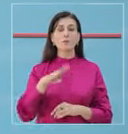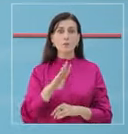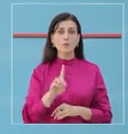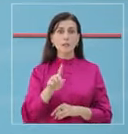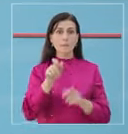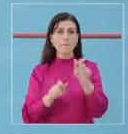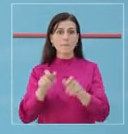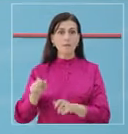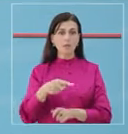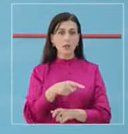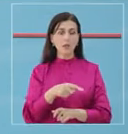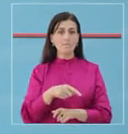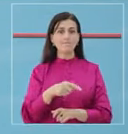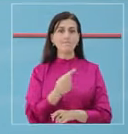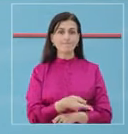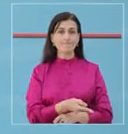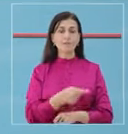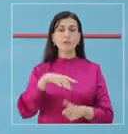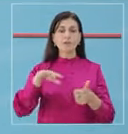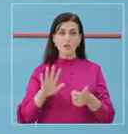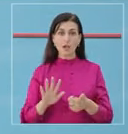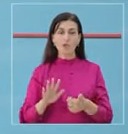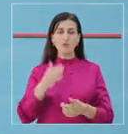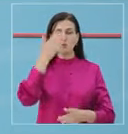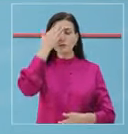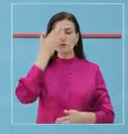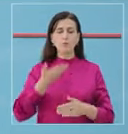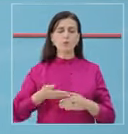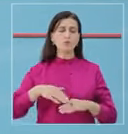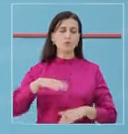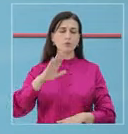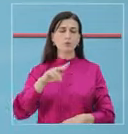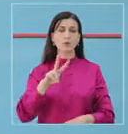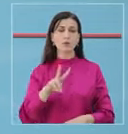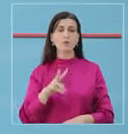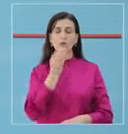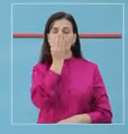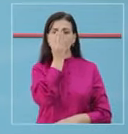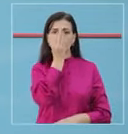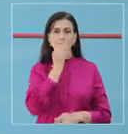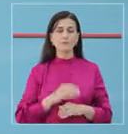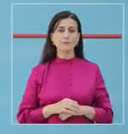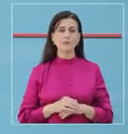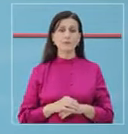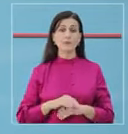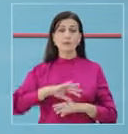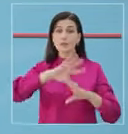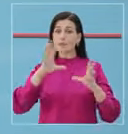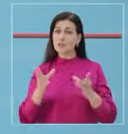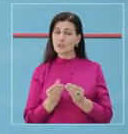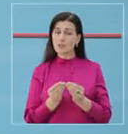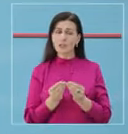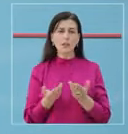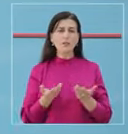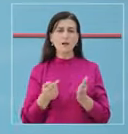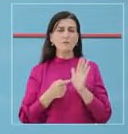janë 21 raste dhe prej të cilve 6 janë në terapi intensive dhe 2 të indëbuar. Të gjitha këto